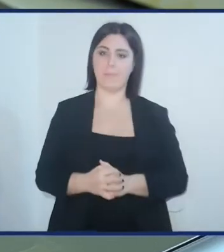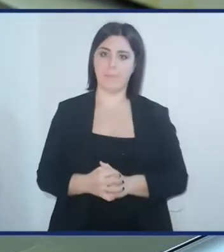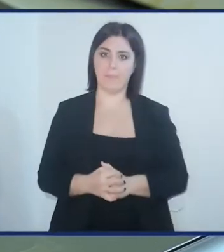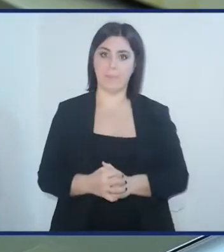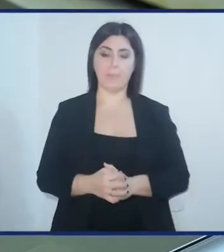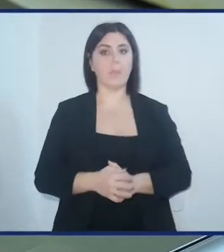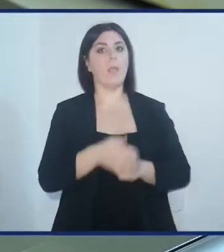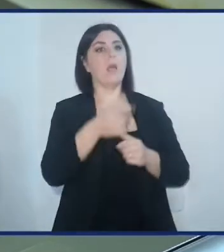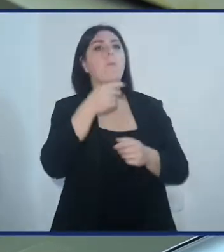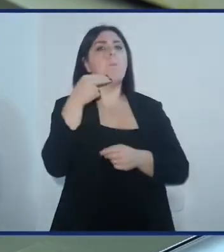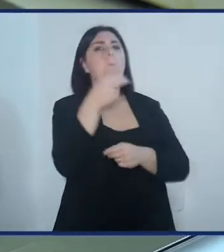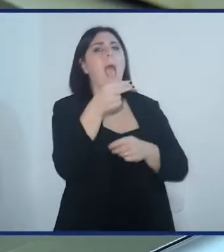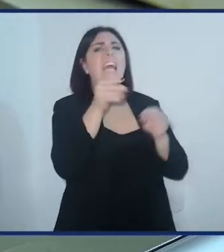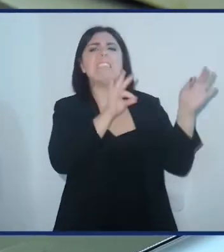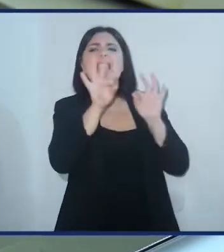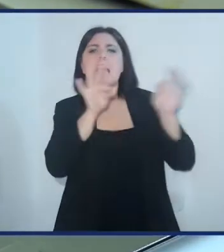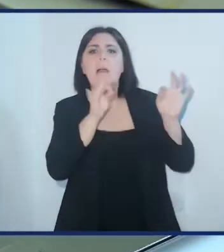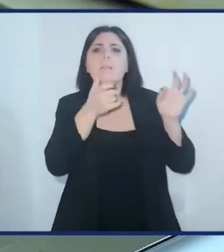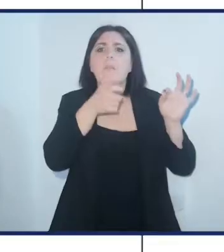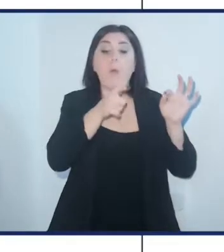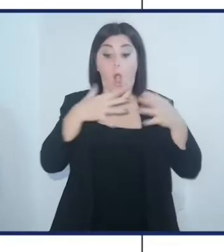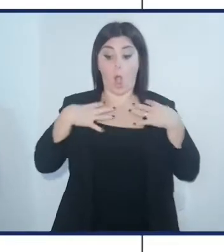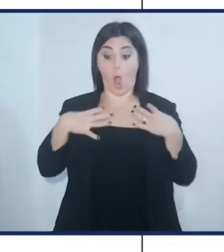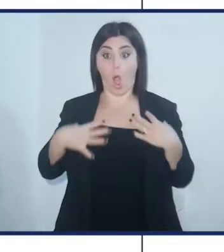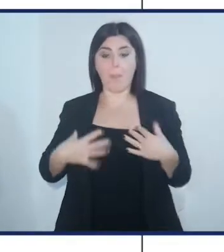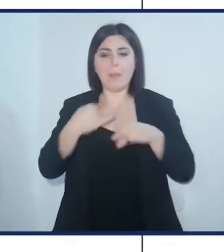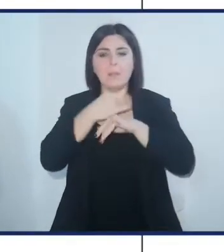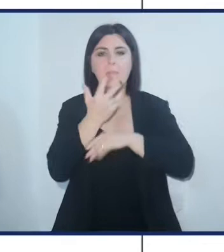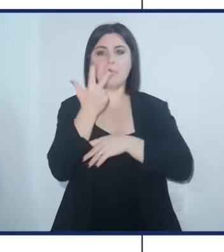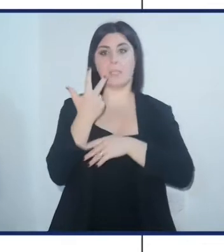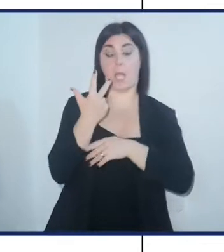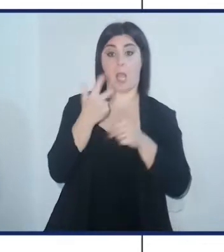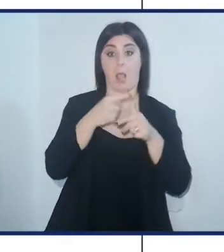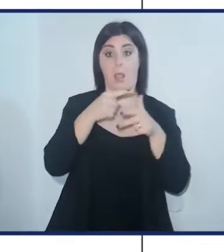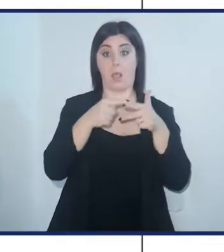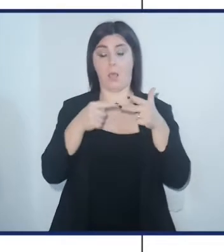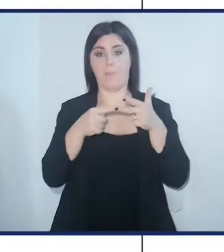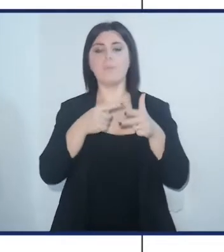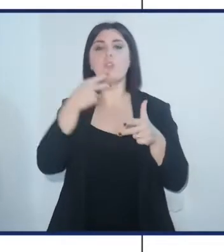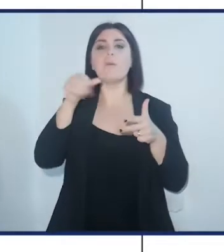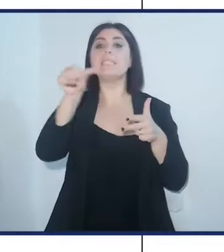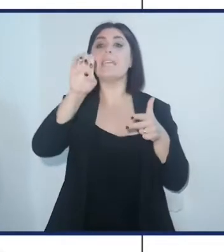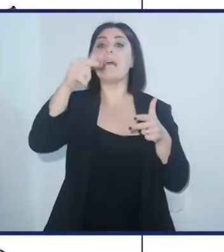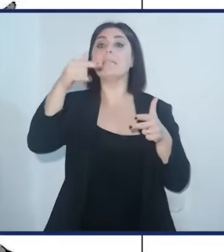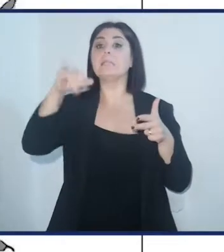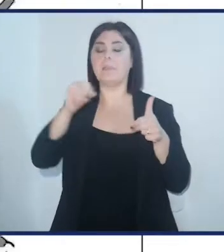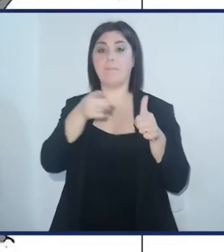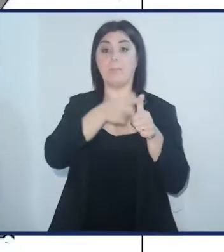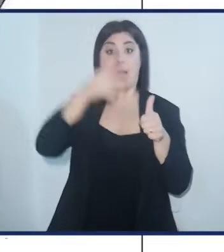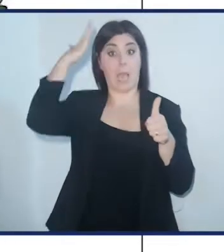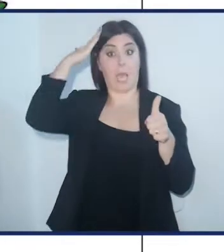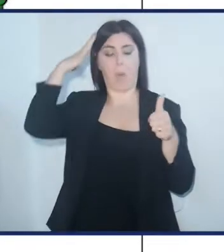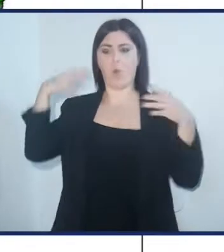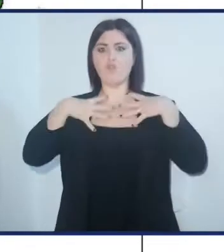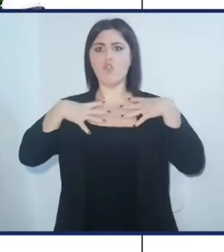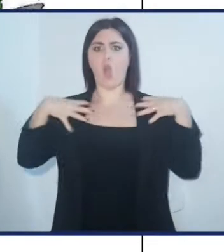Gli insetti si chiamano così perché il loro corpo è diviso in tre parti, che vengono definiti setti, e sono il capo,